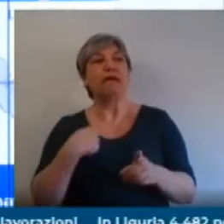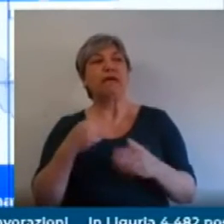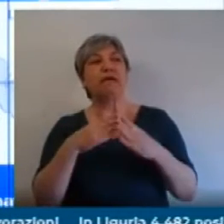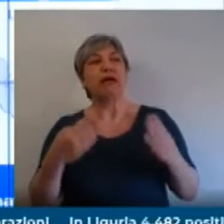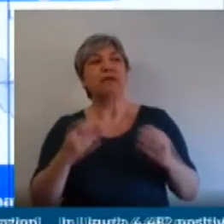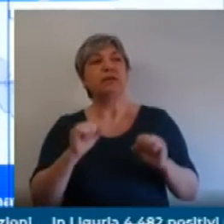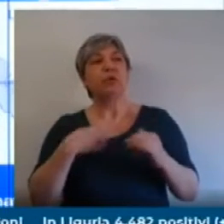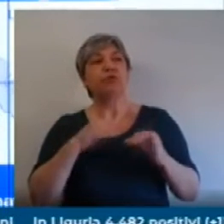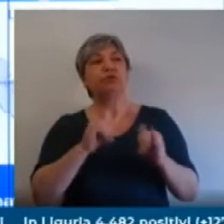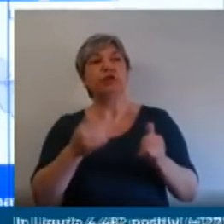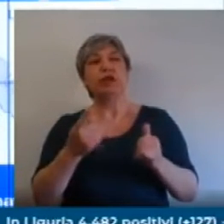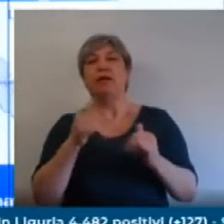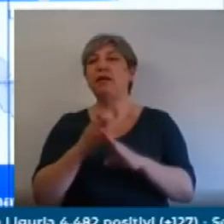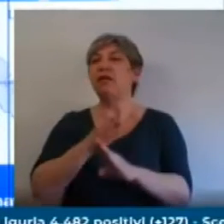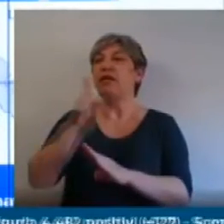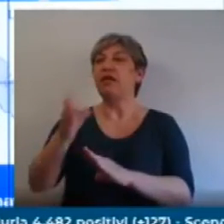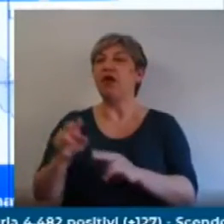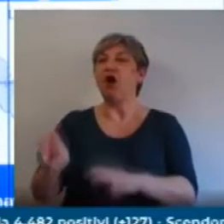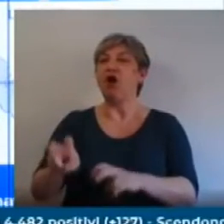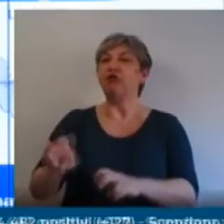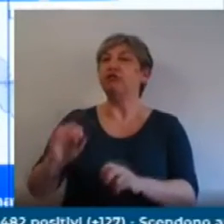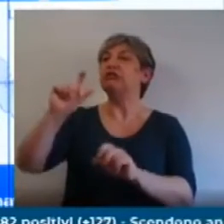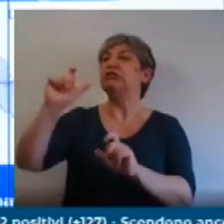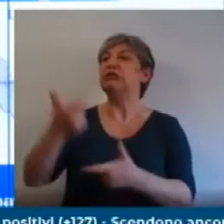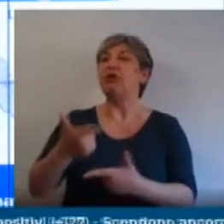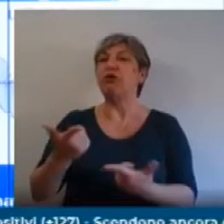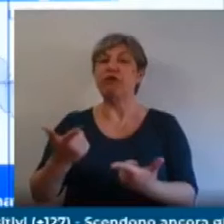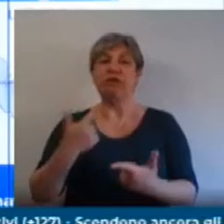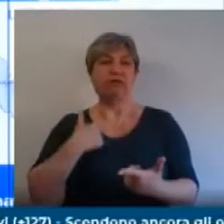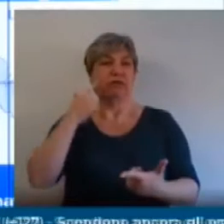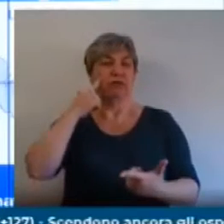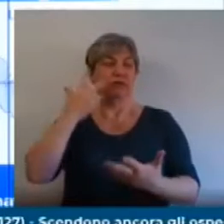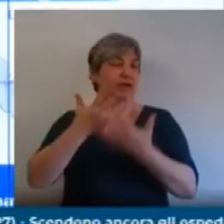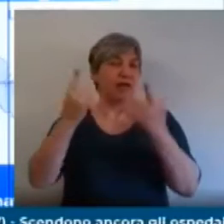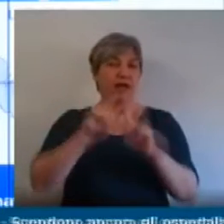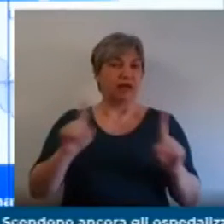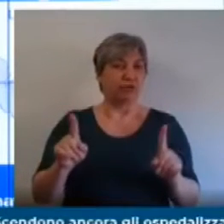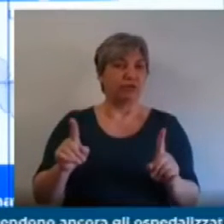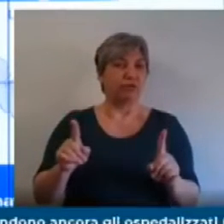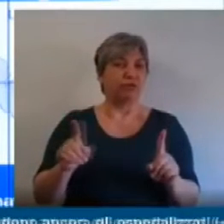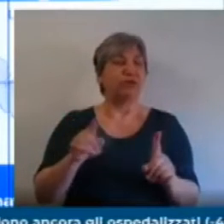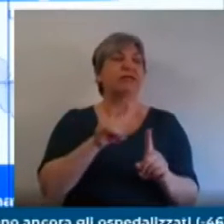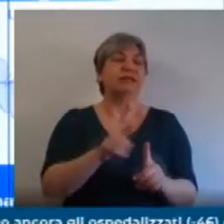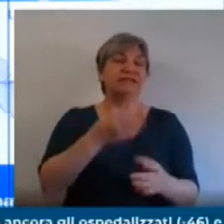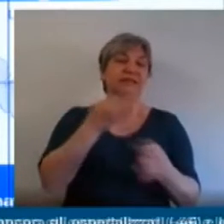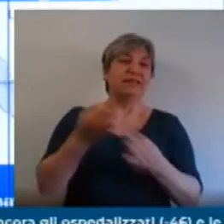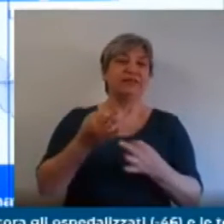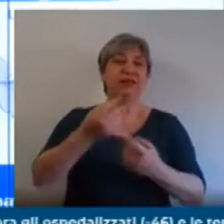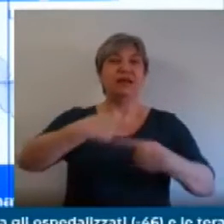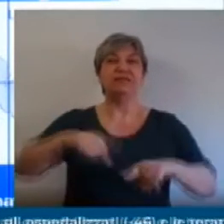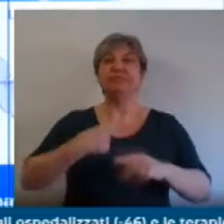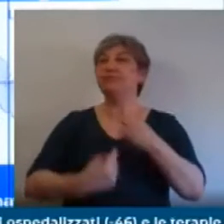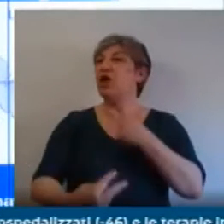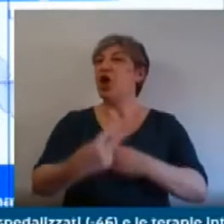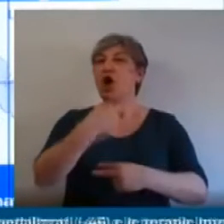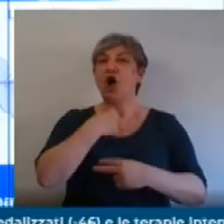che questo comporti in qualche modo un'apertura di seconde case, di alloggi, di piccoli poderi rustici, il fatto che